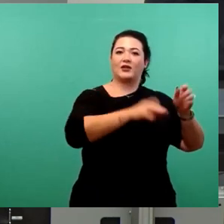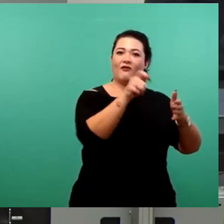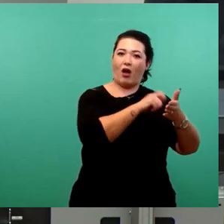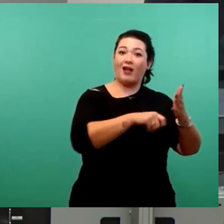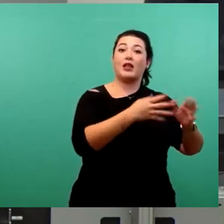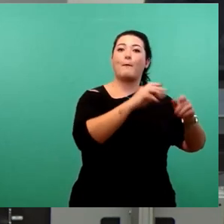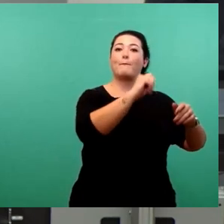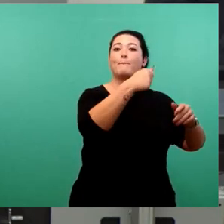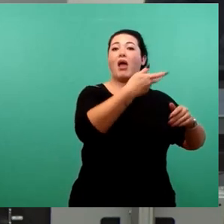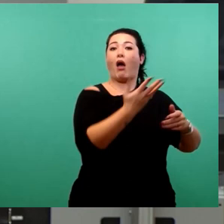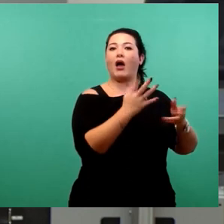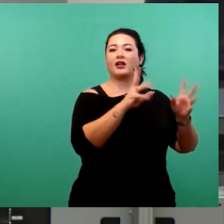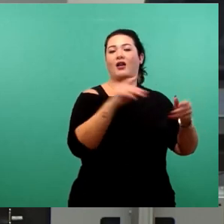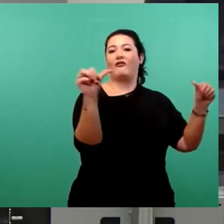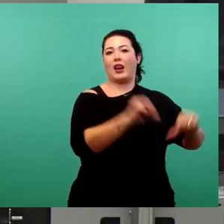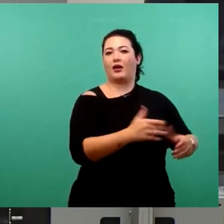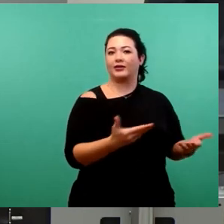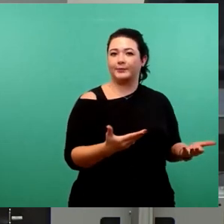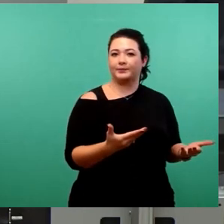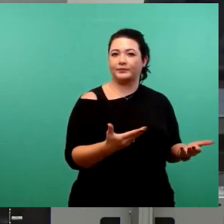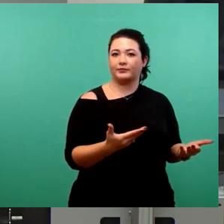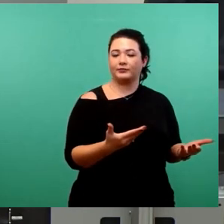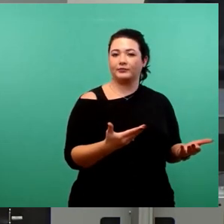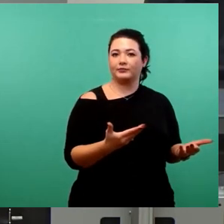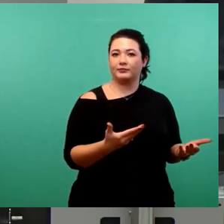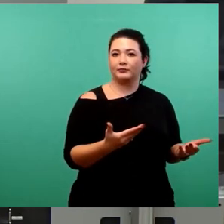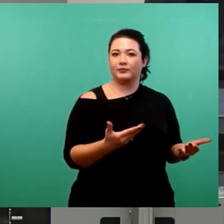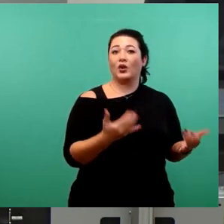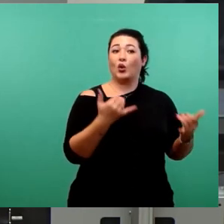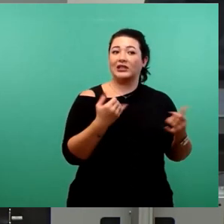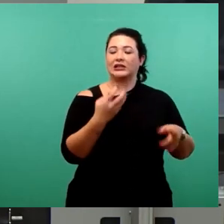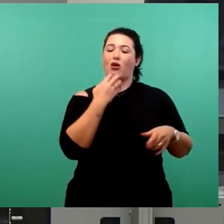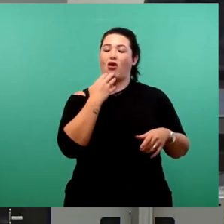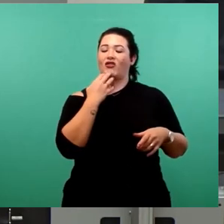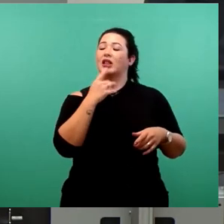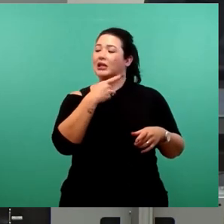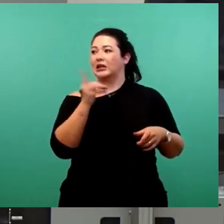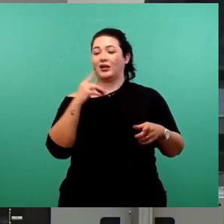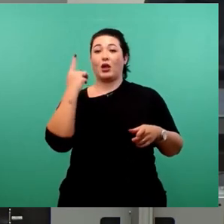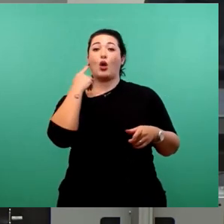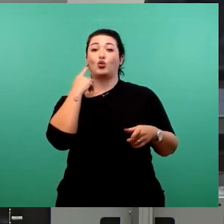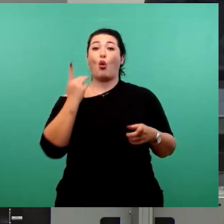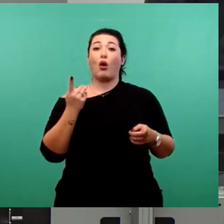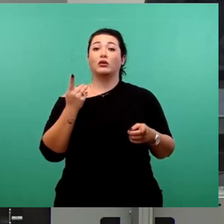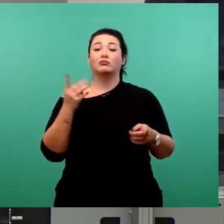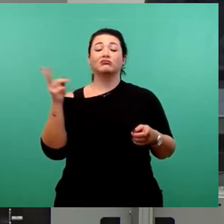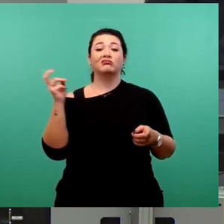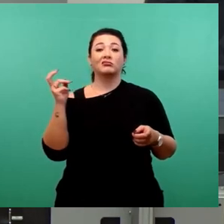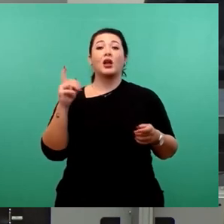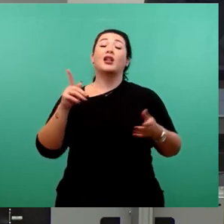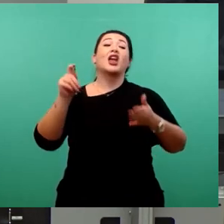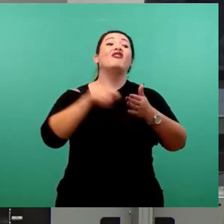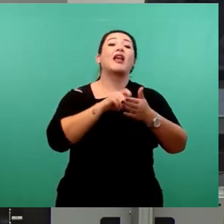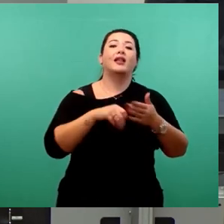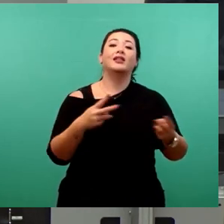Ich kann dazu nur sagen, auch an diejenigen, die uns jetzt hoffentlich zuhören, wählen ist wichtig und bitte aufpassen an der